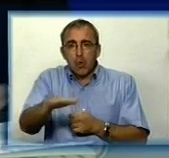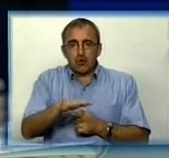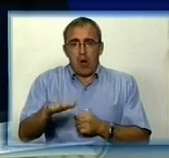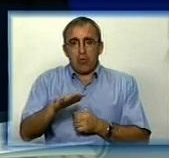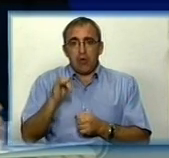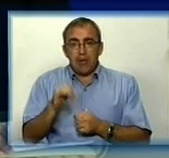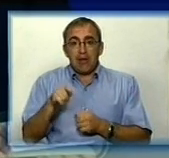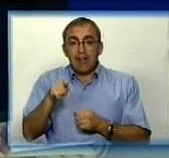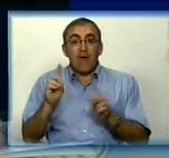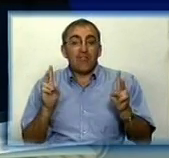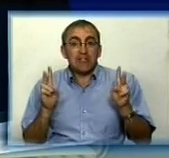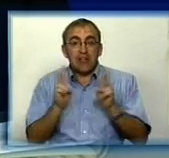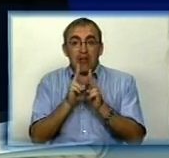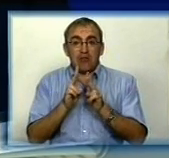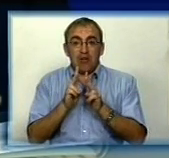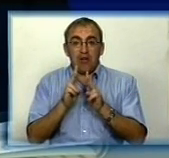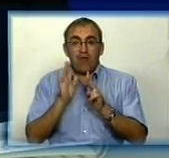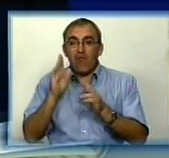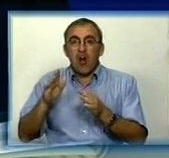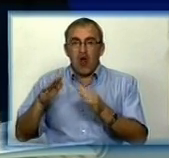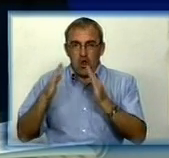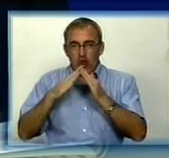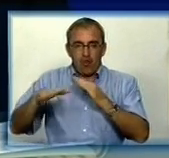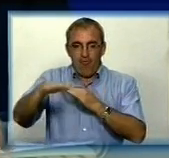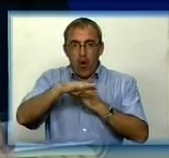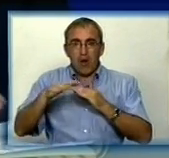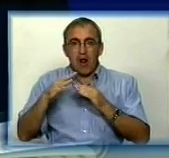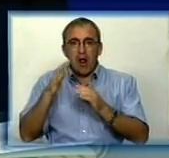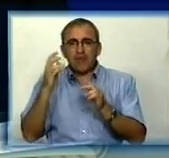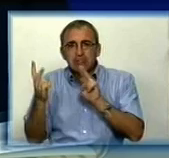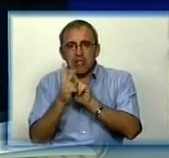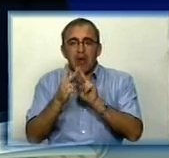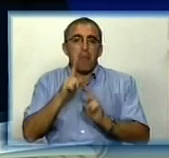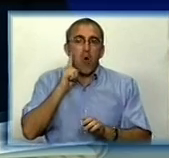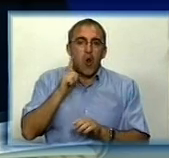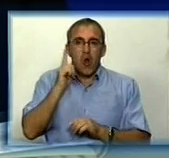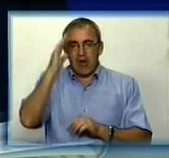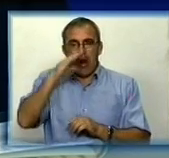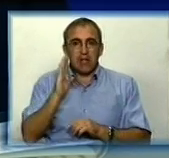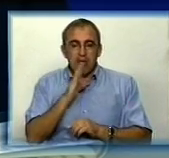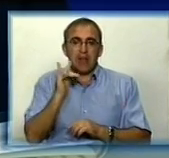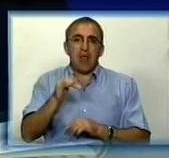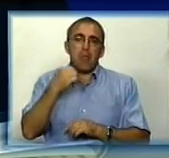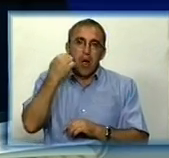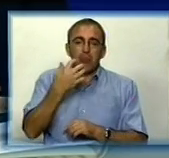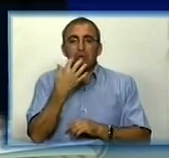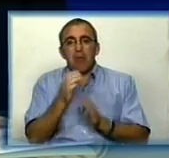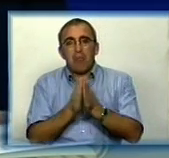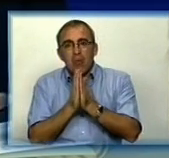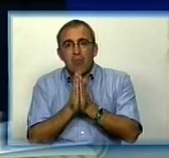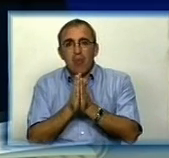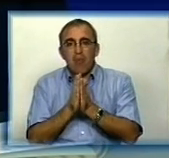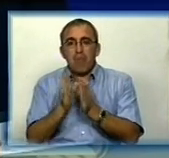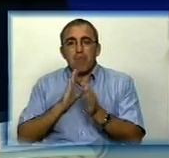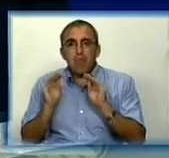ті встречи, які я провожу з людьми в дворах, практично на кожній встречі молоді родити, а іноді даже і бабуся, і дедуся, щоб появились